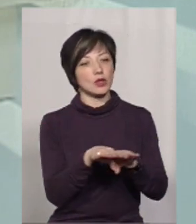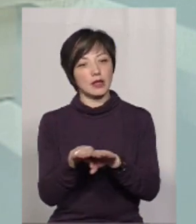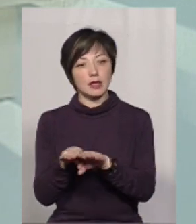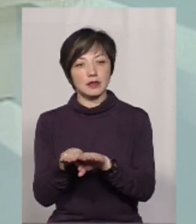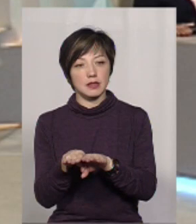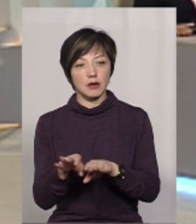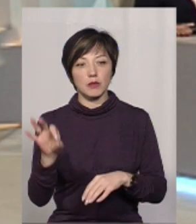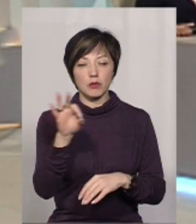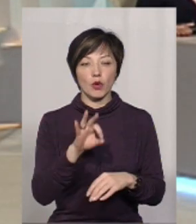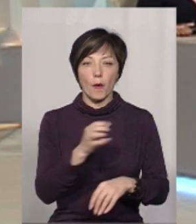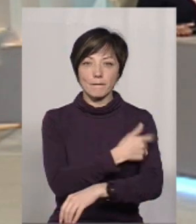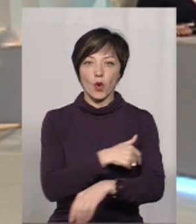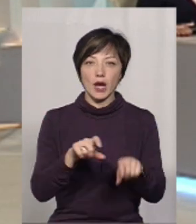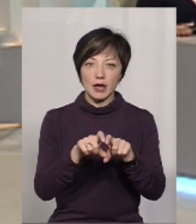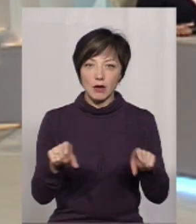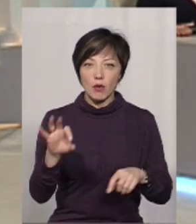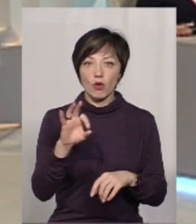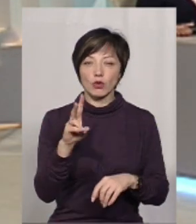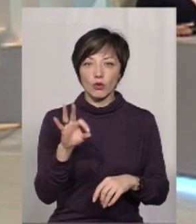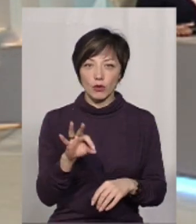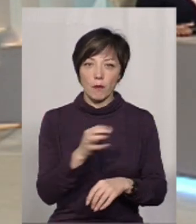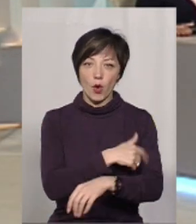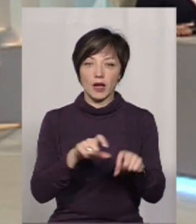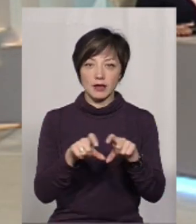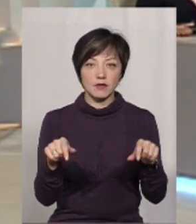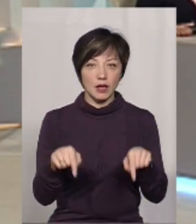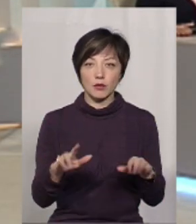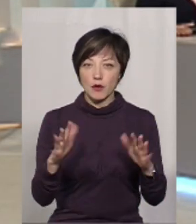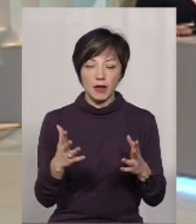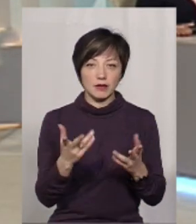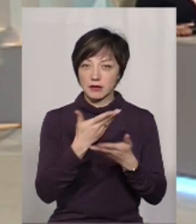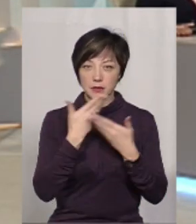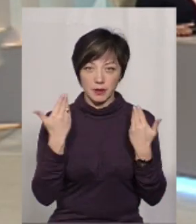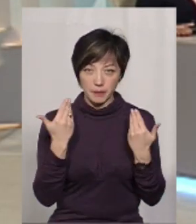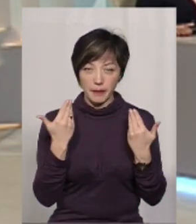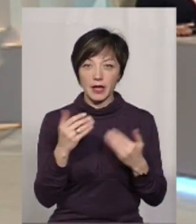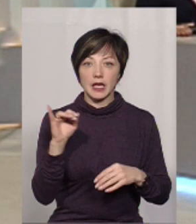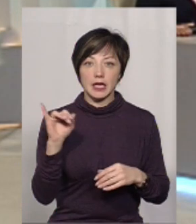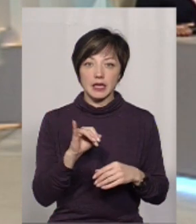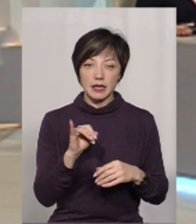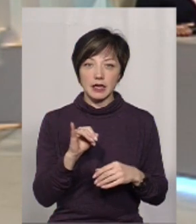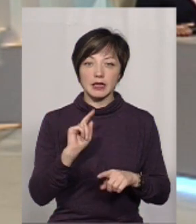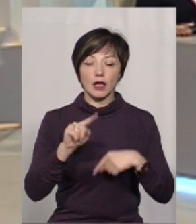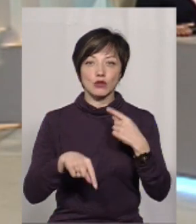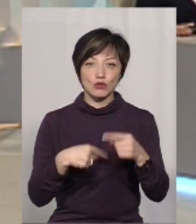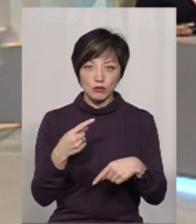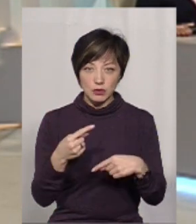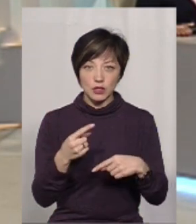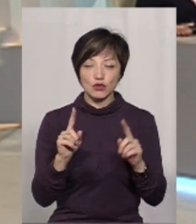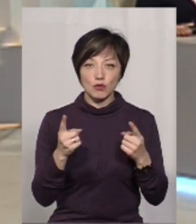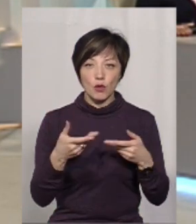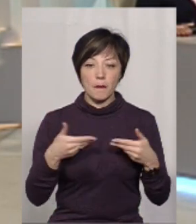Тобто, мова про поліклініки і про онкологів поліклініки в даному випадку не йдеться. І наступне,